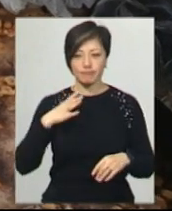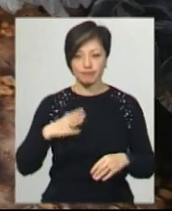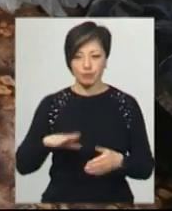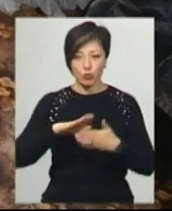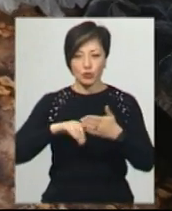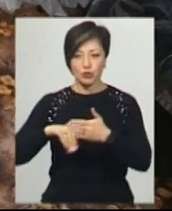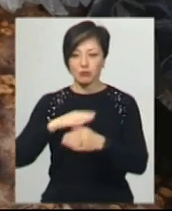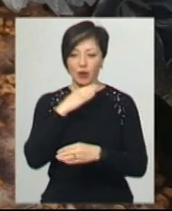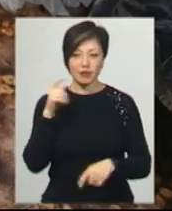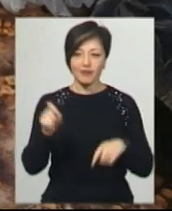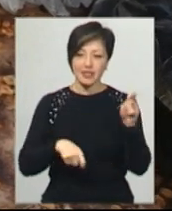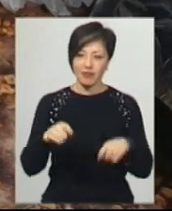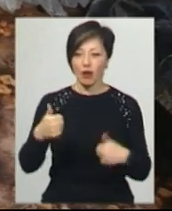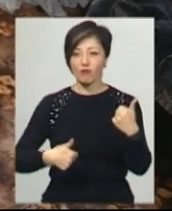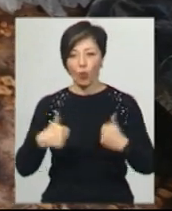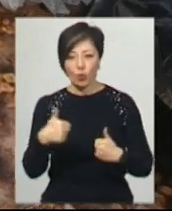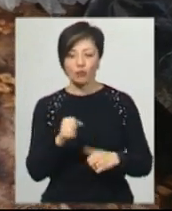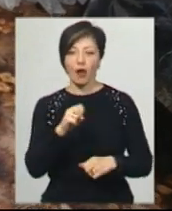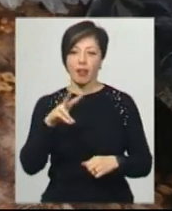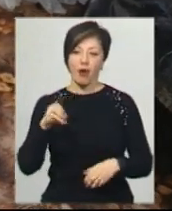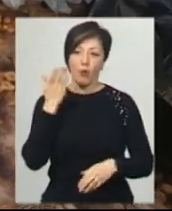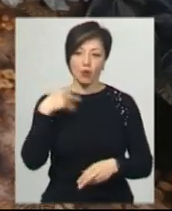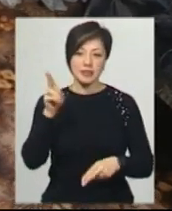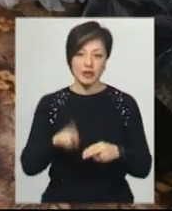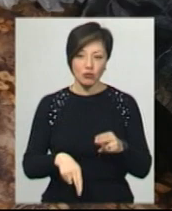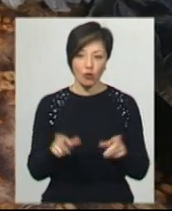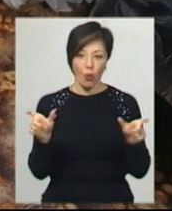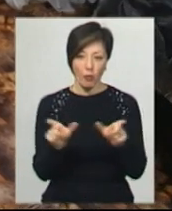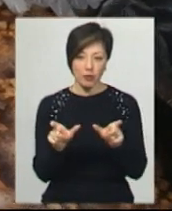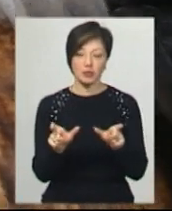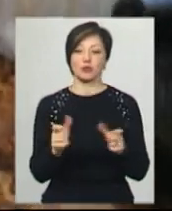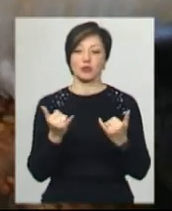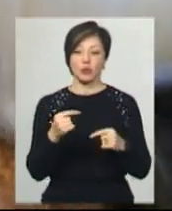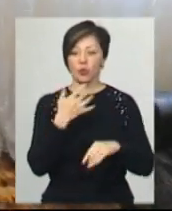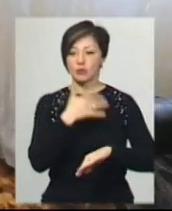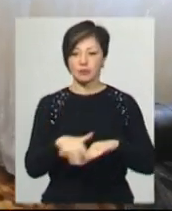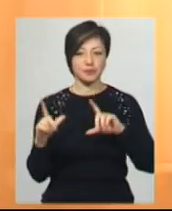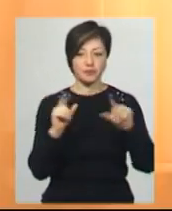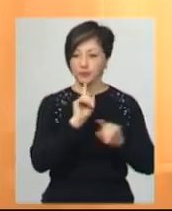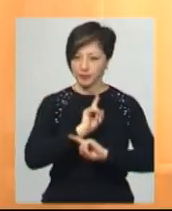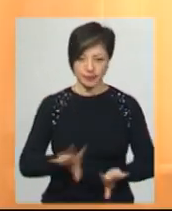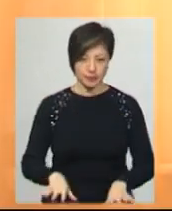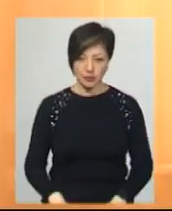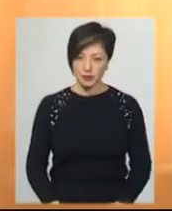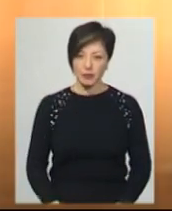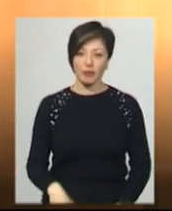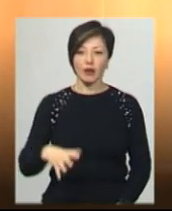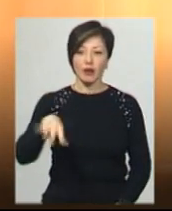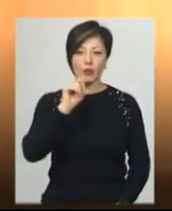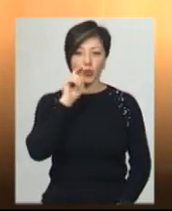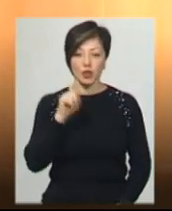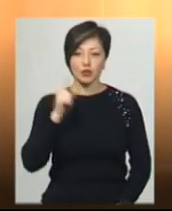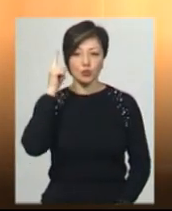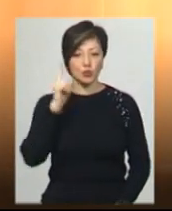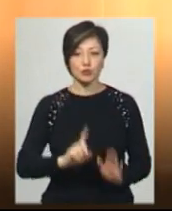пропустити чимало фестивалів і конкурсів, але навіть після закінчення карантинних обмежень цього року за кордон не виїжджатимуть. Навіть по Україні, я